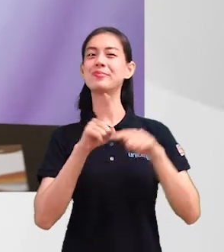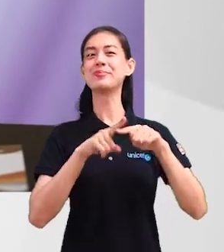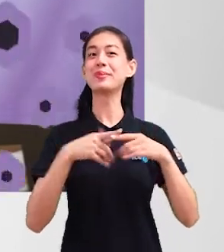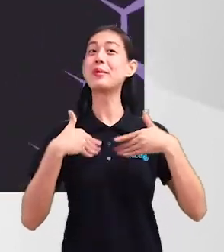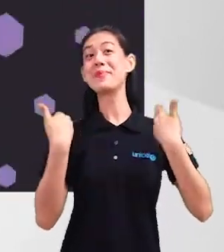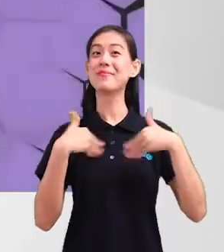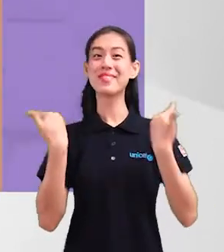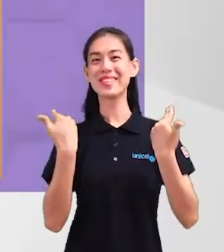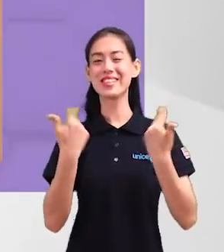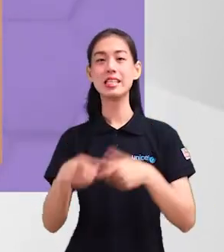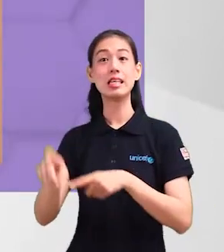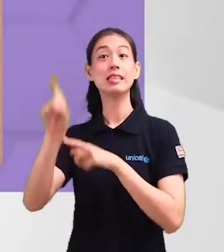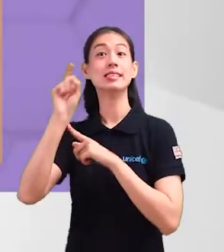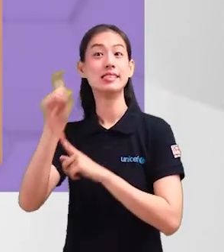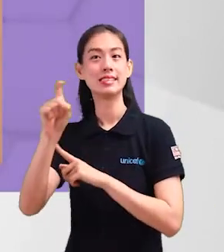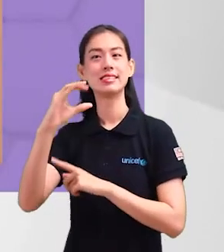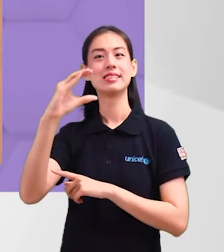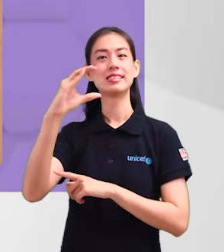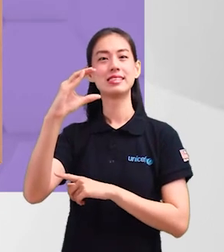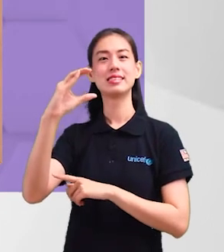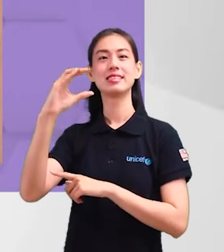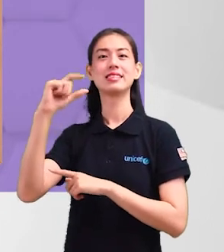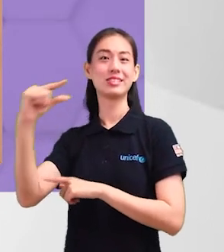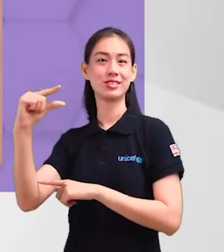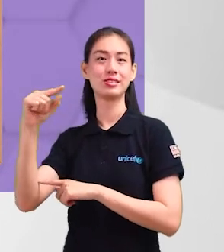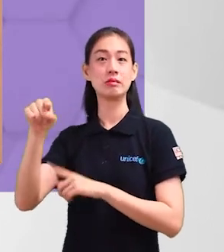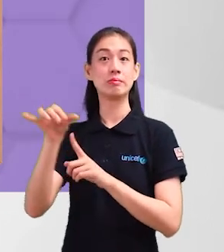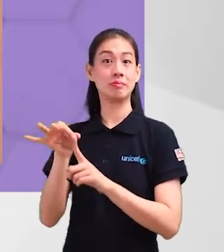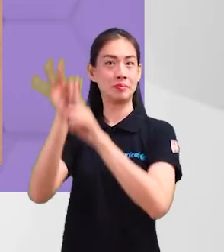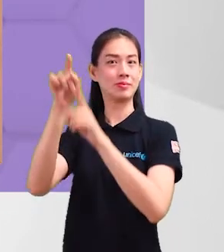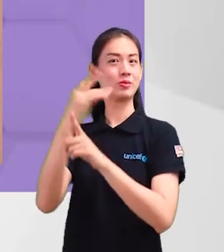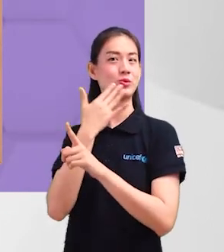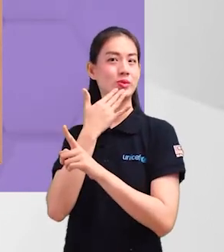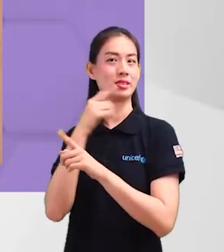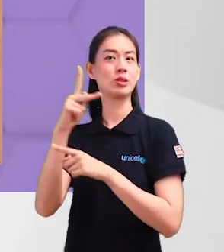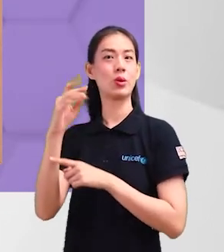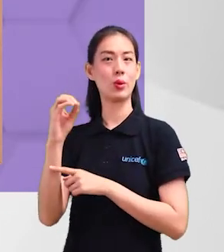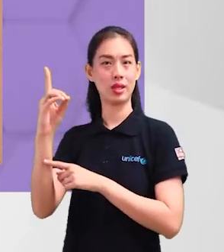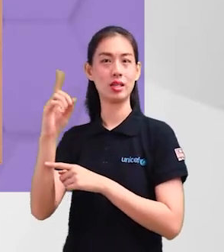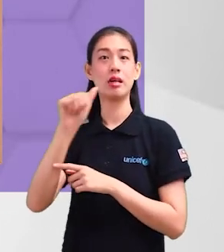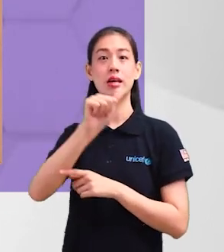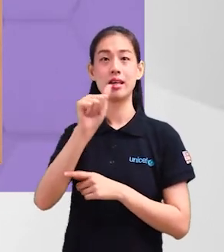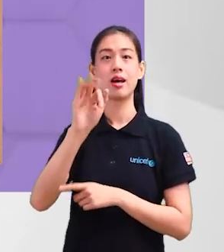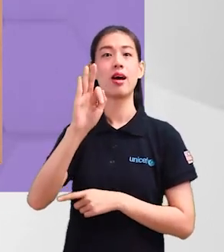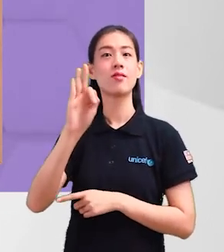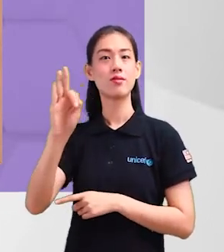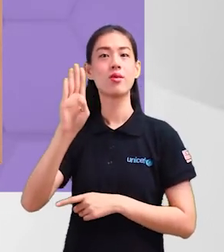memamparkan mood gembira. Jadi saya telah pilih palette warna Celadon Green sebagai warna utama saya. Kod hashtag